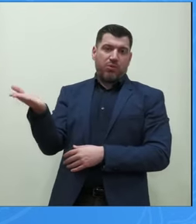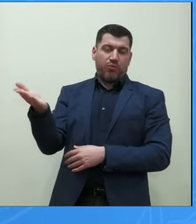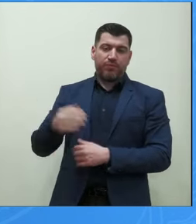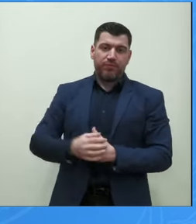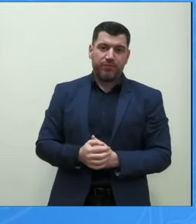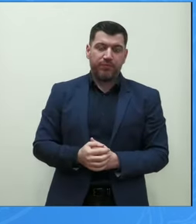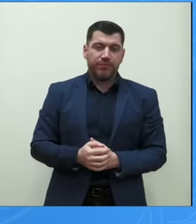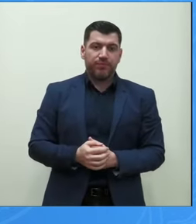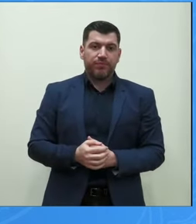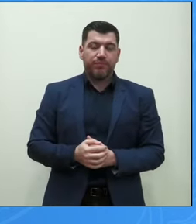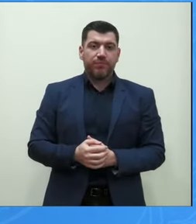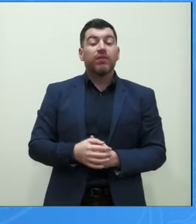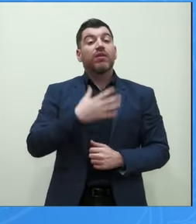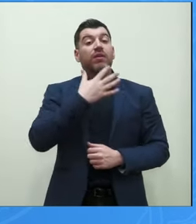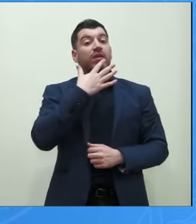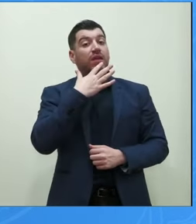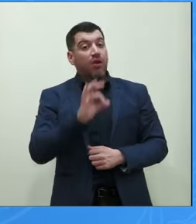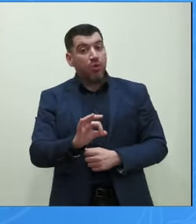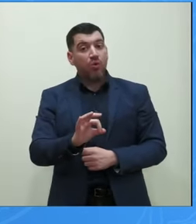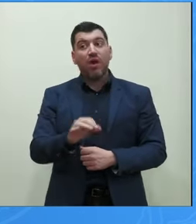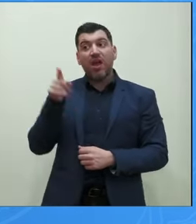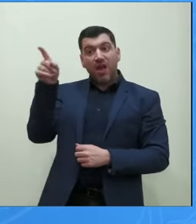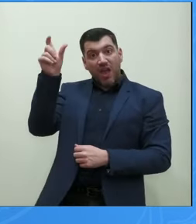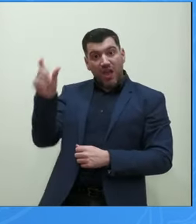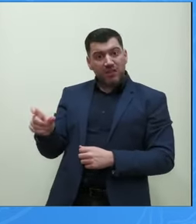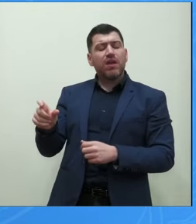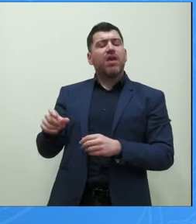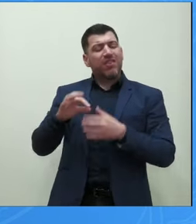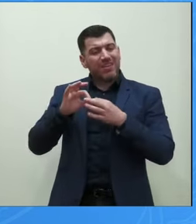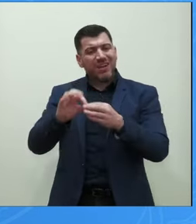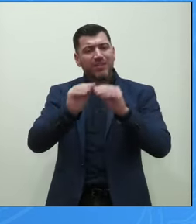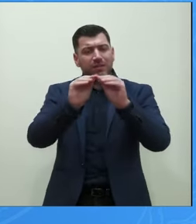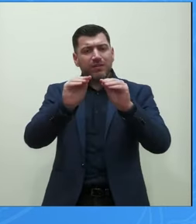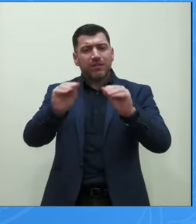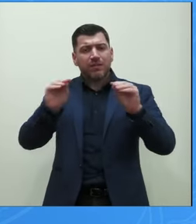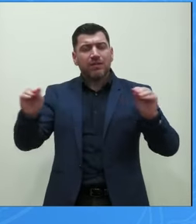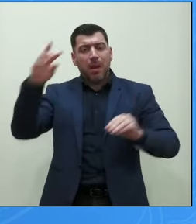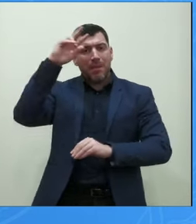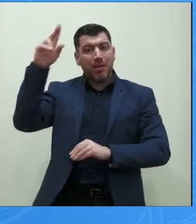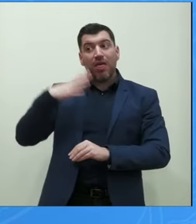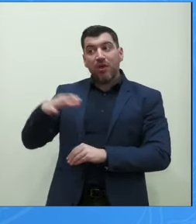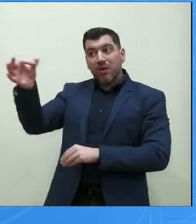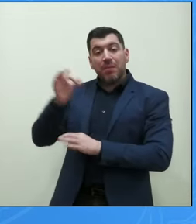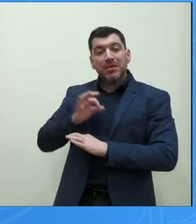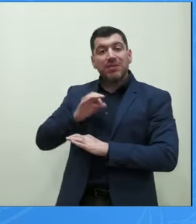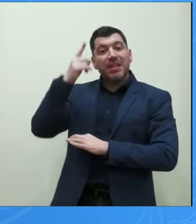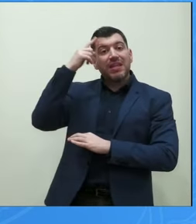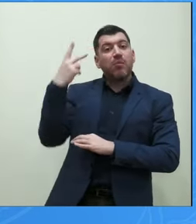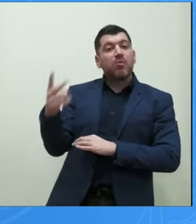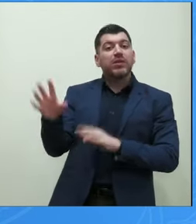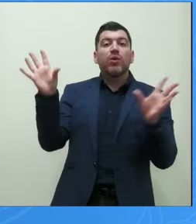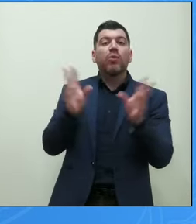επειδή όπως είπατε θα συνεχίσετε να διδάσκετε μας ενδιαφέρει και η θέση σας στο επίμαχο θέμα